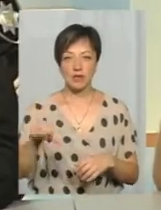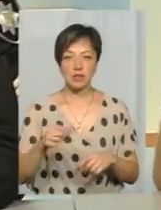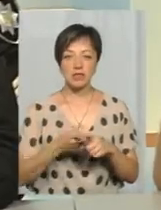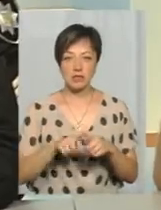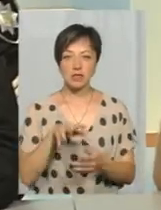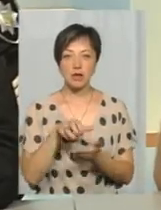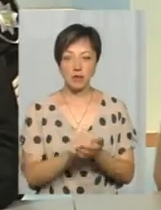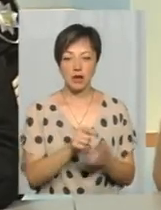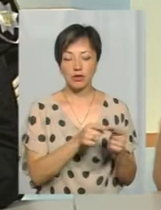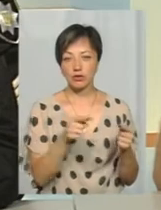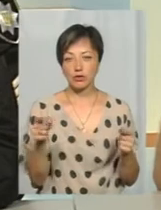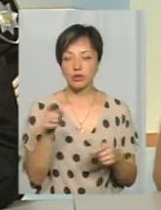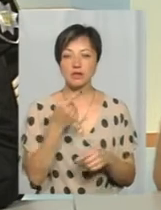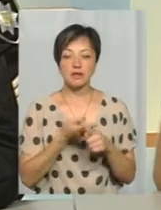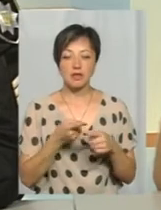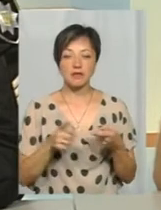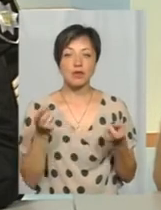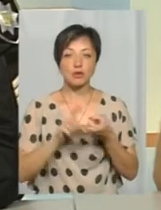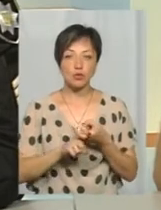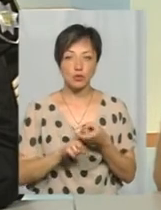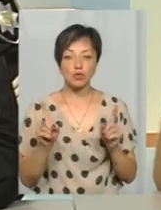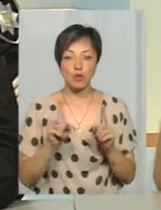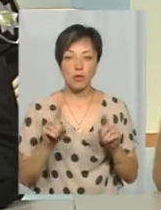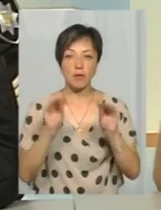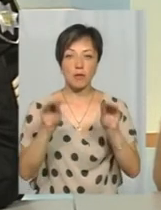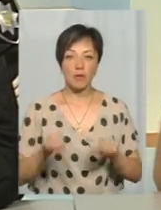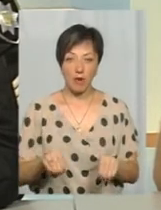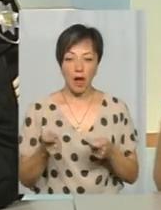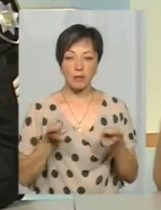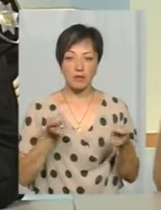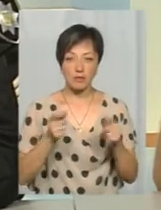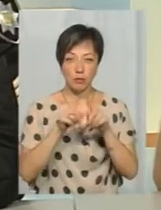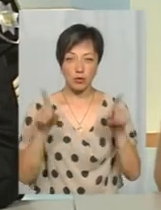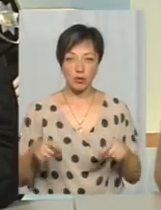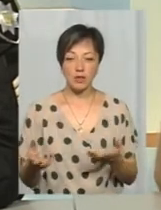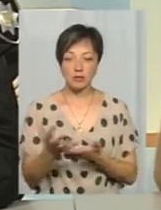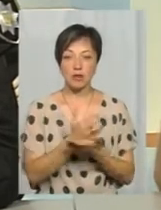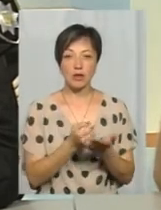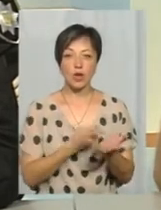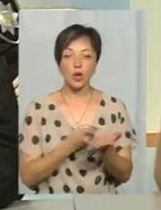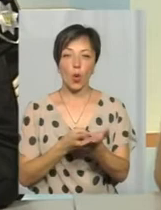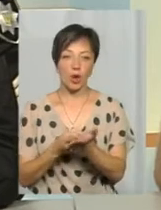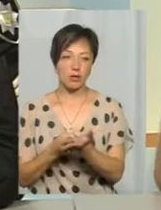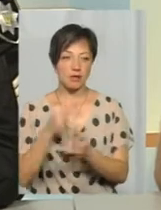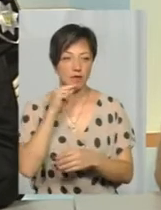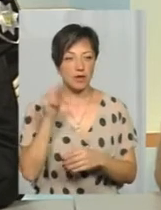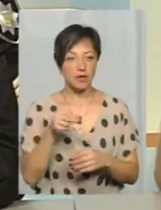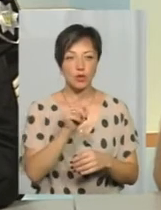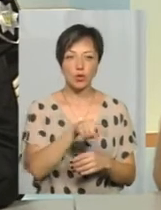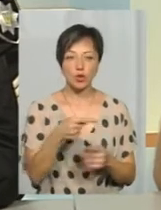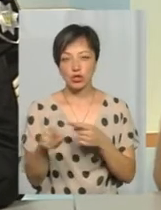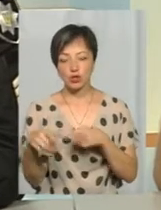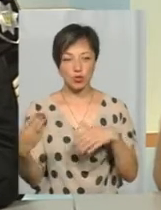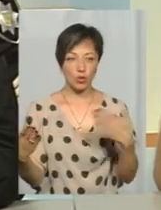також займає певний проміжок часу, в зв'язку з тим, що для того, щоб скласти відмістивний протокол, потрібно зібрати певні докази вини тої чи іншої